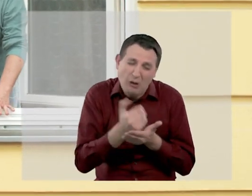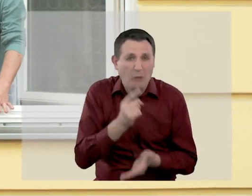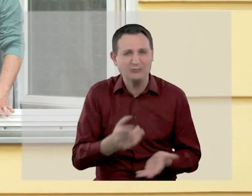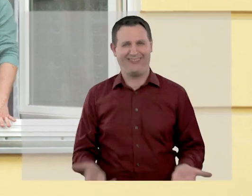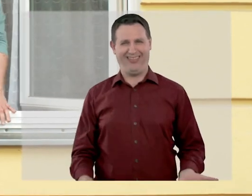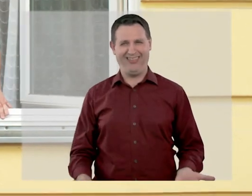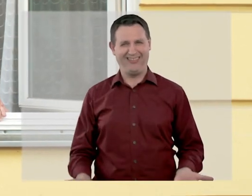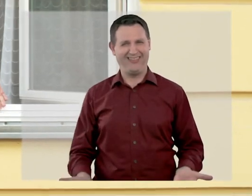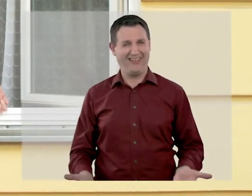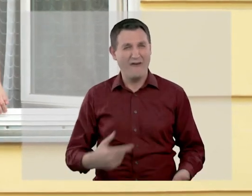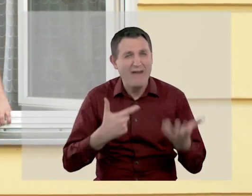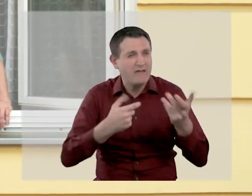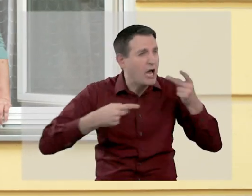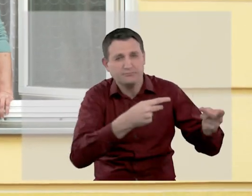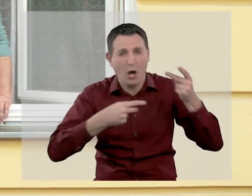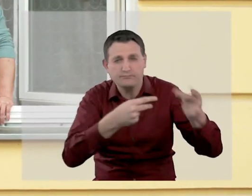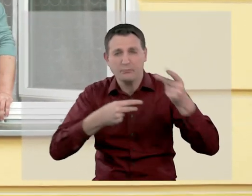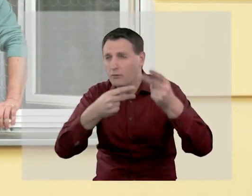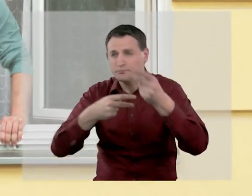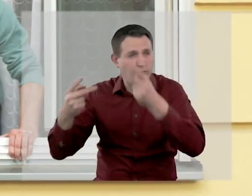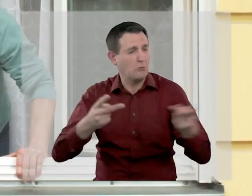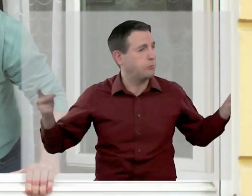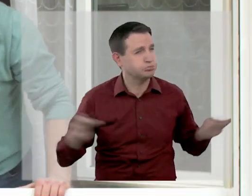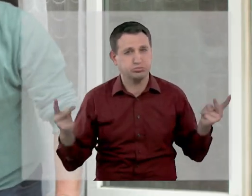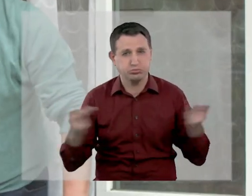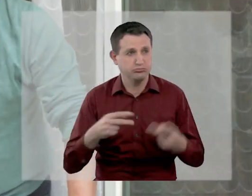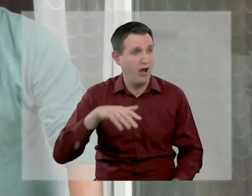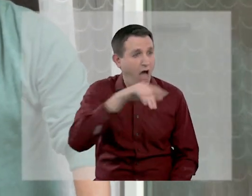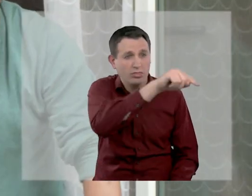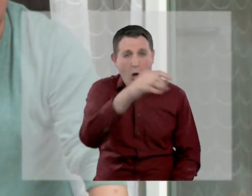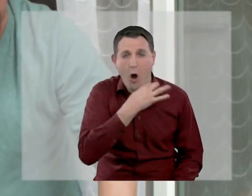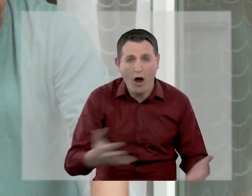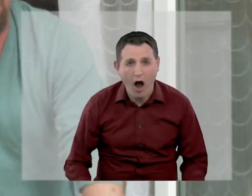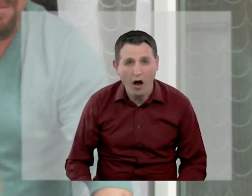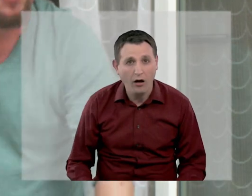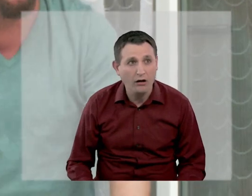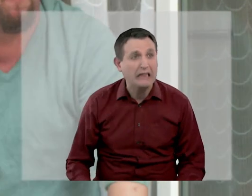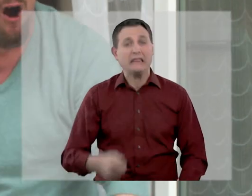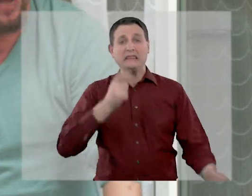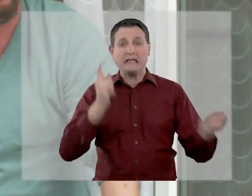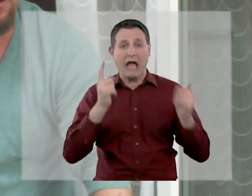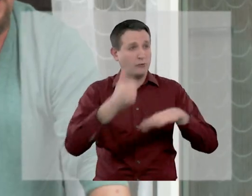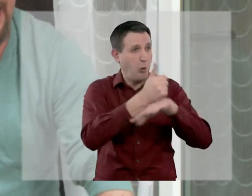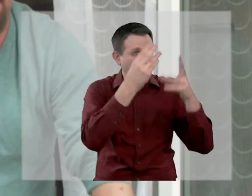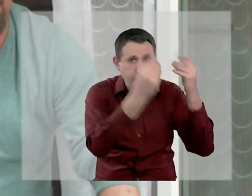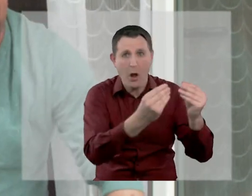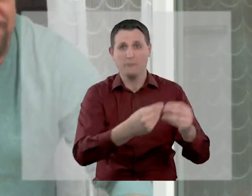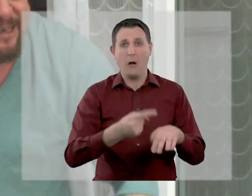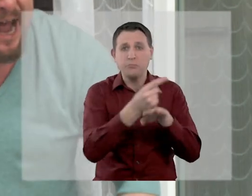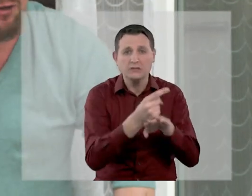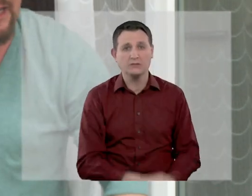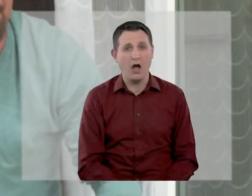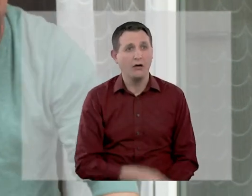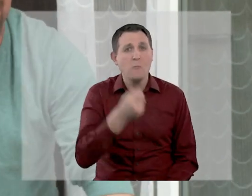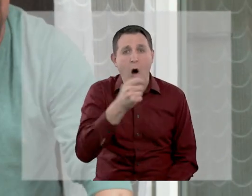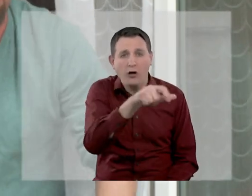mehr vom Sparen und wie wir Waffen exportieren. Hemmungslos! In Länder, wo die Menschen verhungern! Jedem